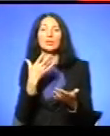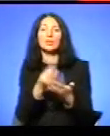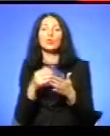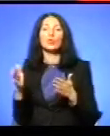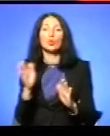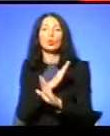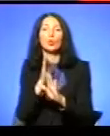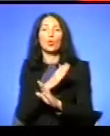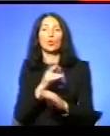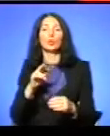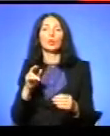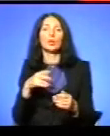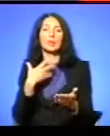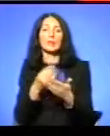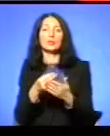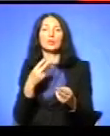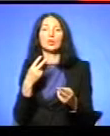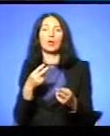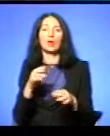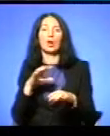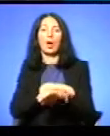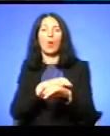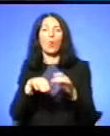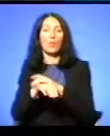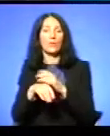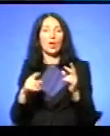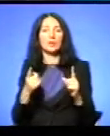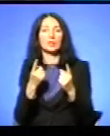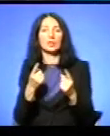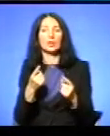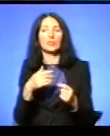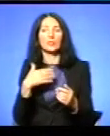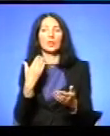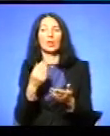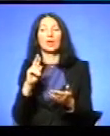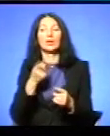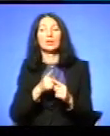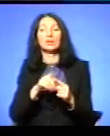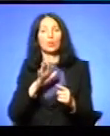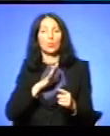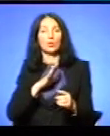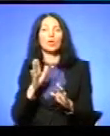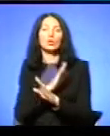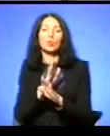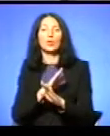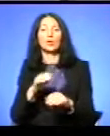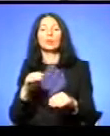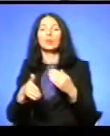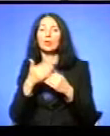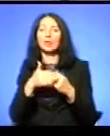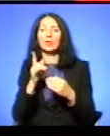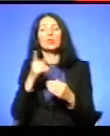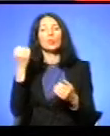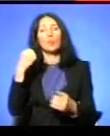Як вирок? Як, можливо, навпаки поразку Чи як перемогу? Ну, очевидно, що